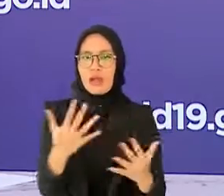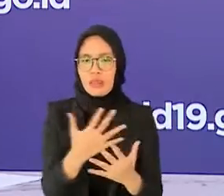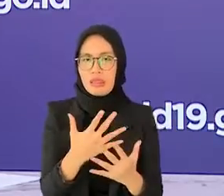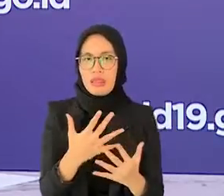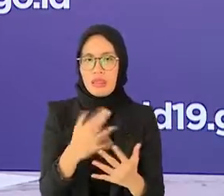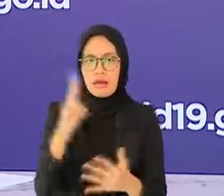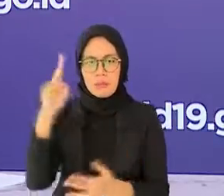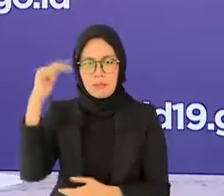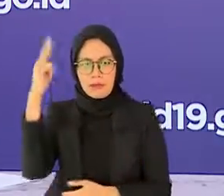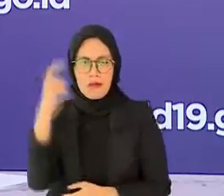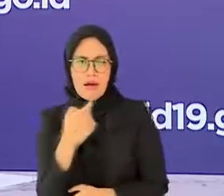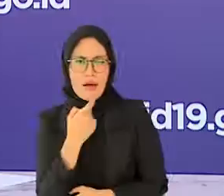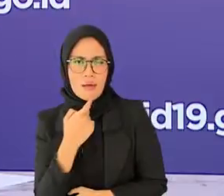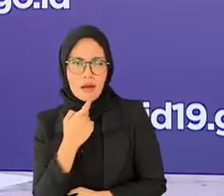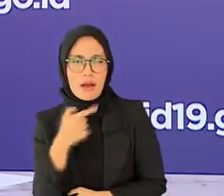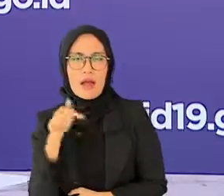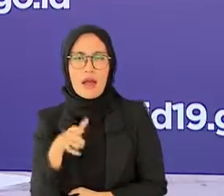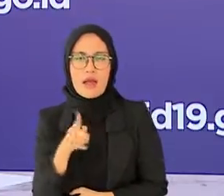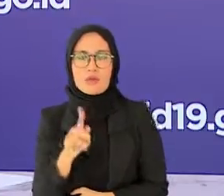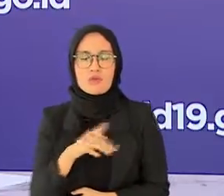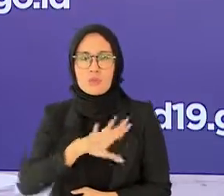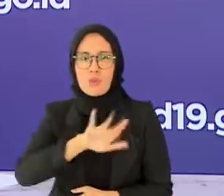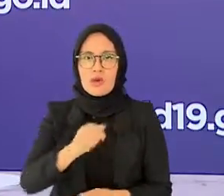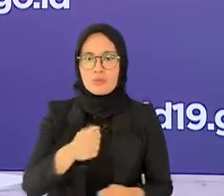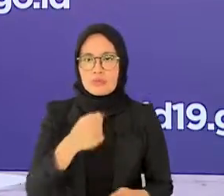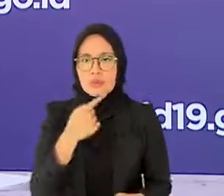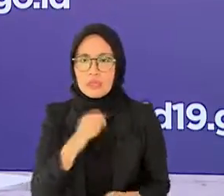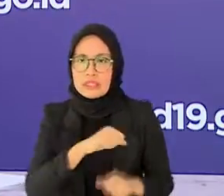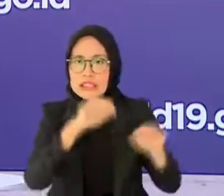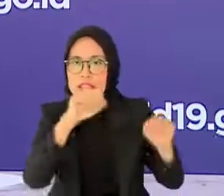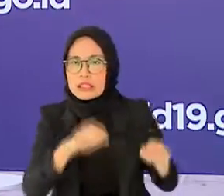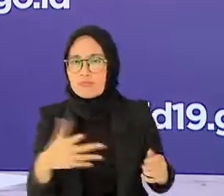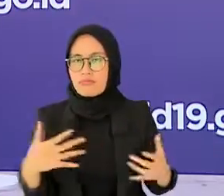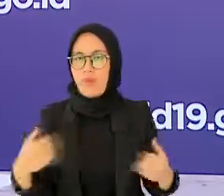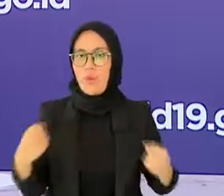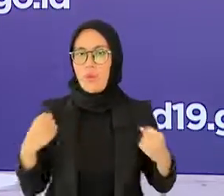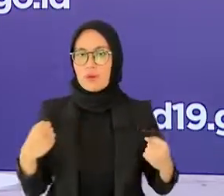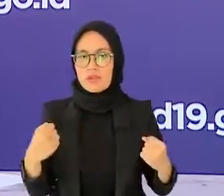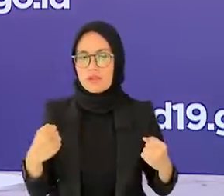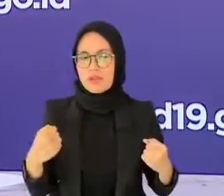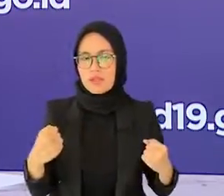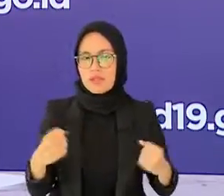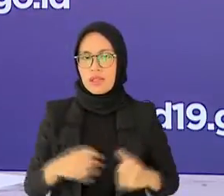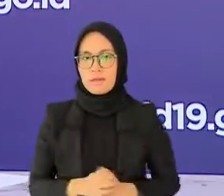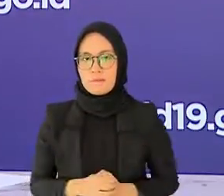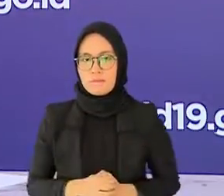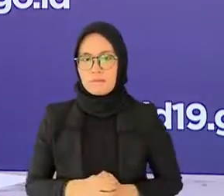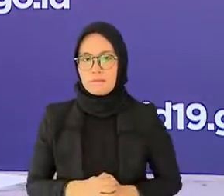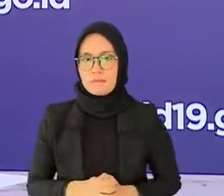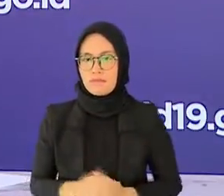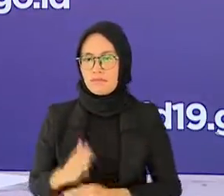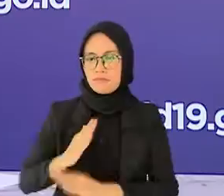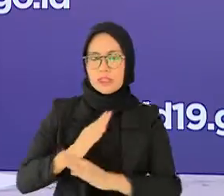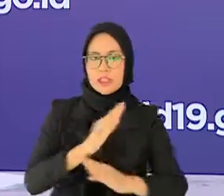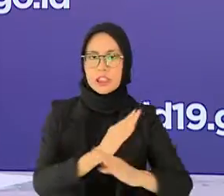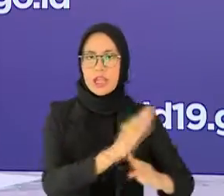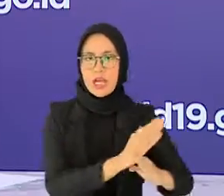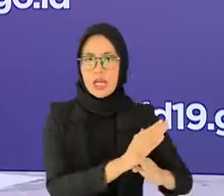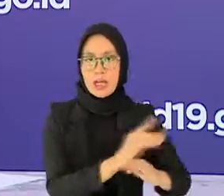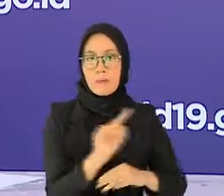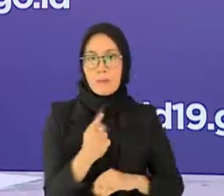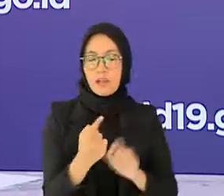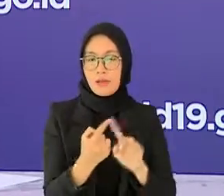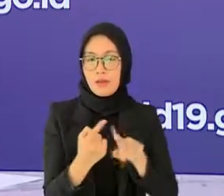pemerintah melakukan penguatan strategi di hulu yang berfokus pada strategi defensif dan ofensif yang terdiri dari